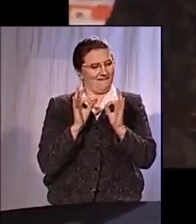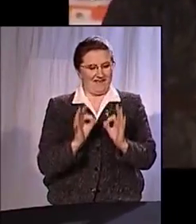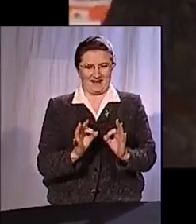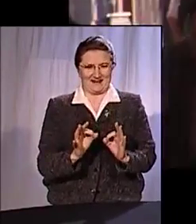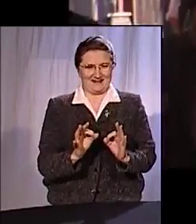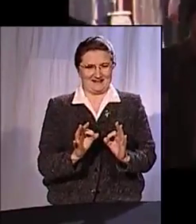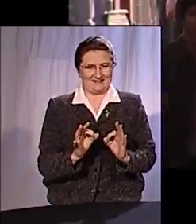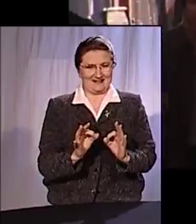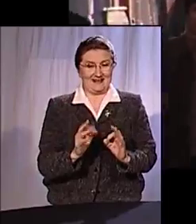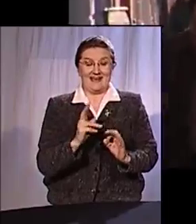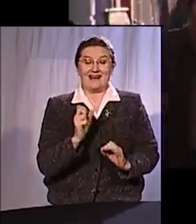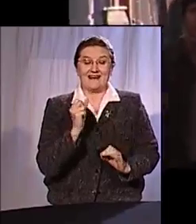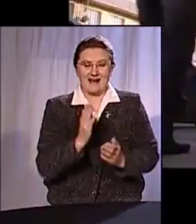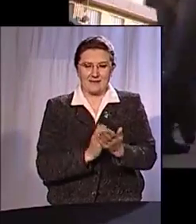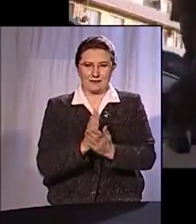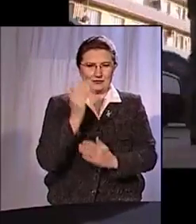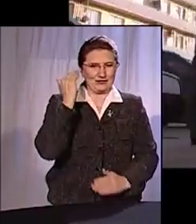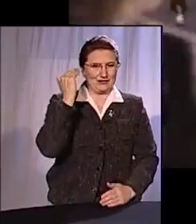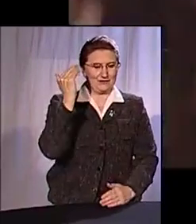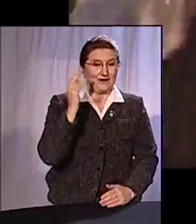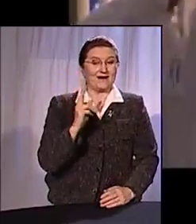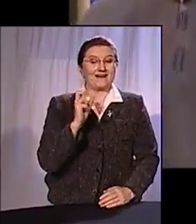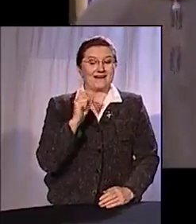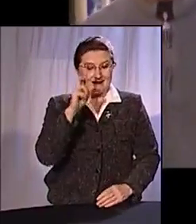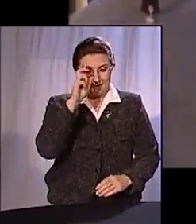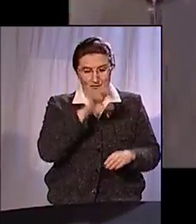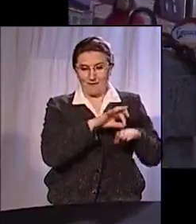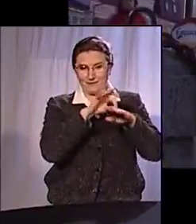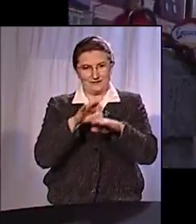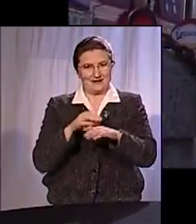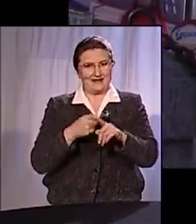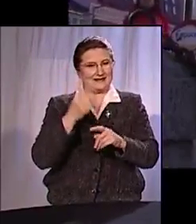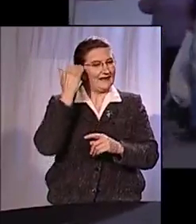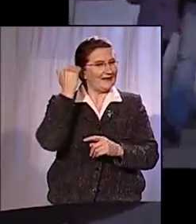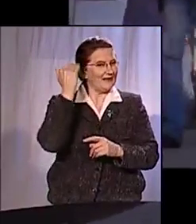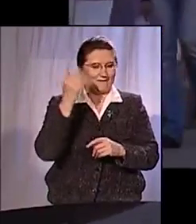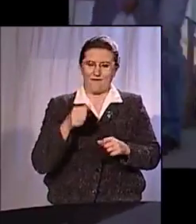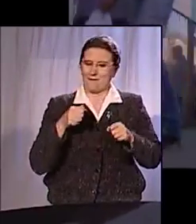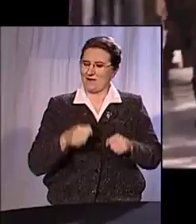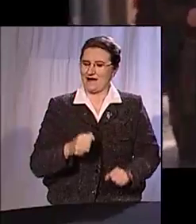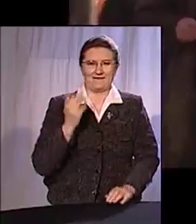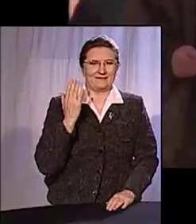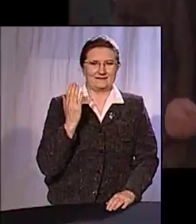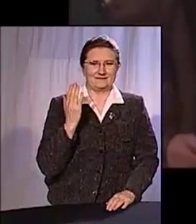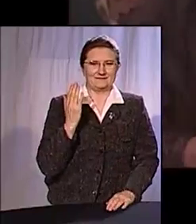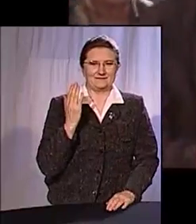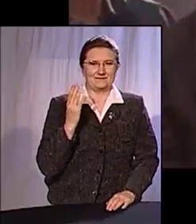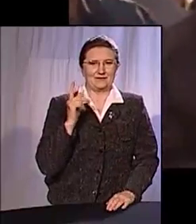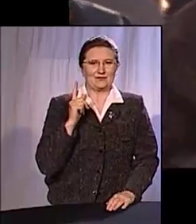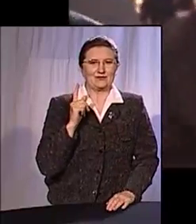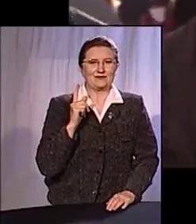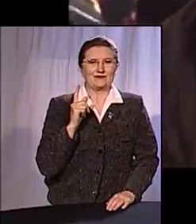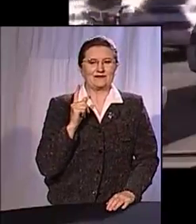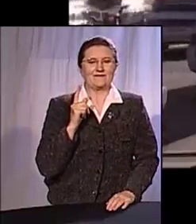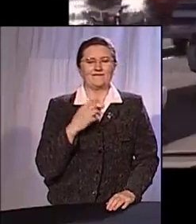путь будет. Как они придут к Нему, как Он их приведет, это Его суверенная воля. Тут важно